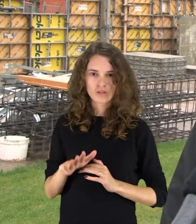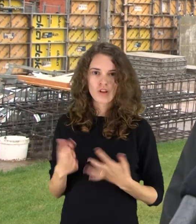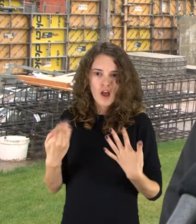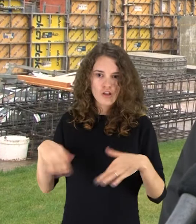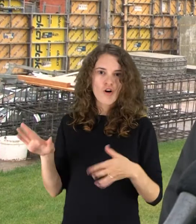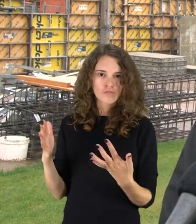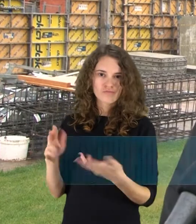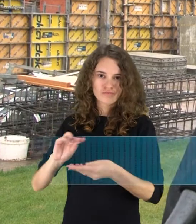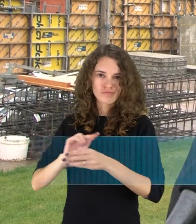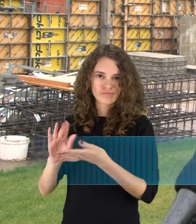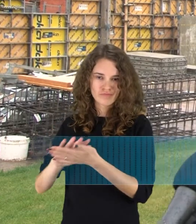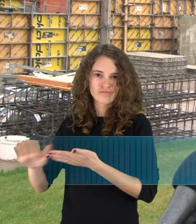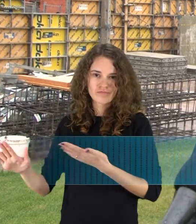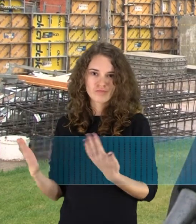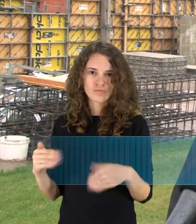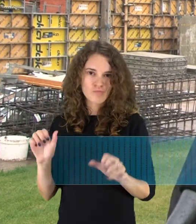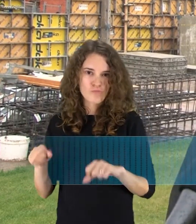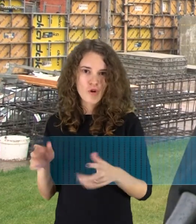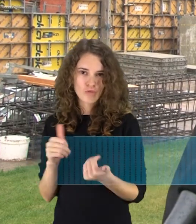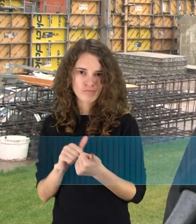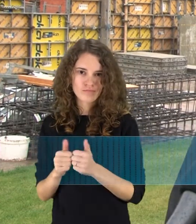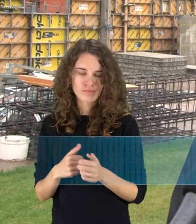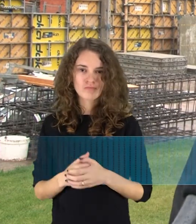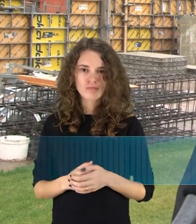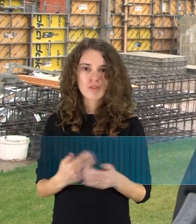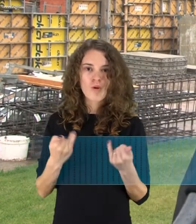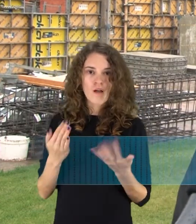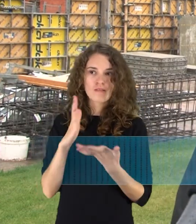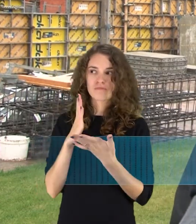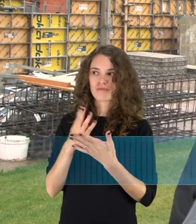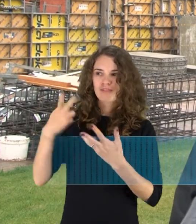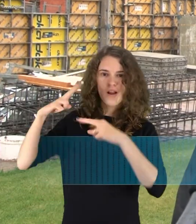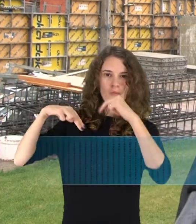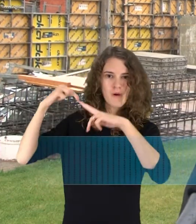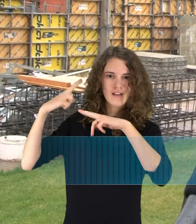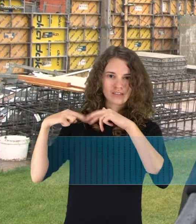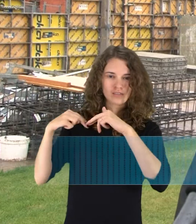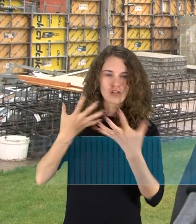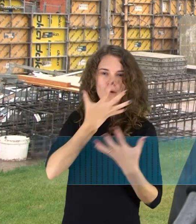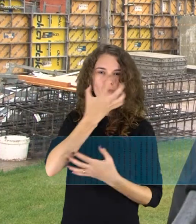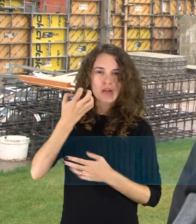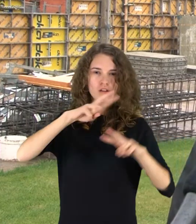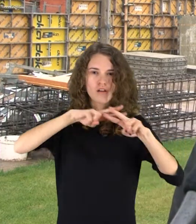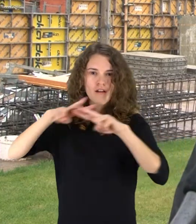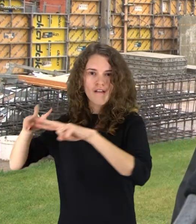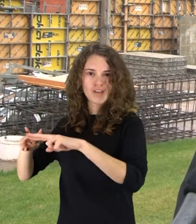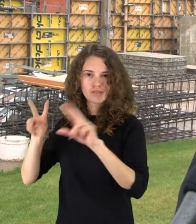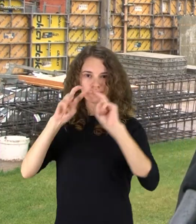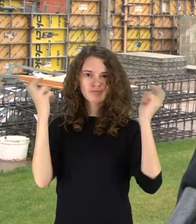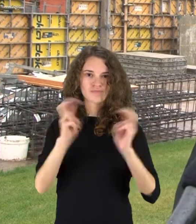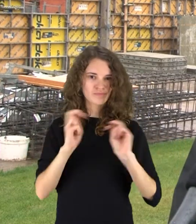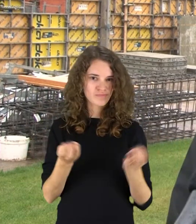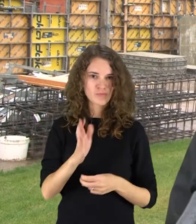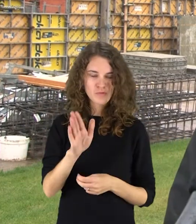dienai yra parengta varžyboms, o šiai dienai vyksta būtent pastato statyba su tribūnomis dėktomis 500 vietų. Ir